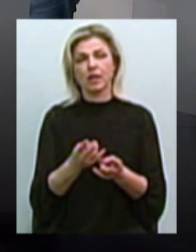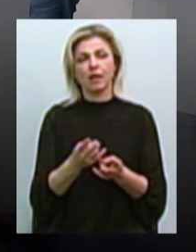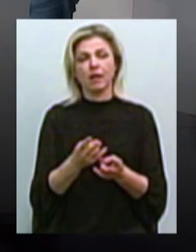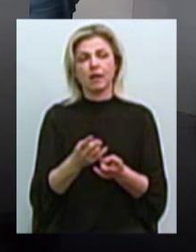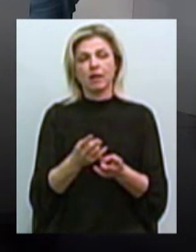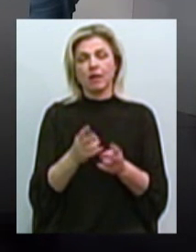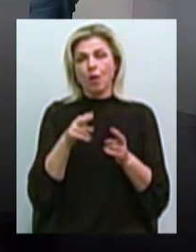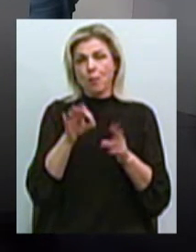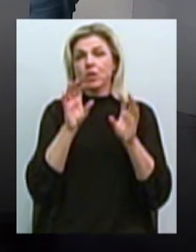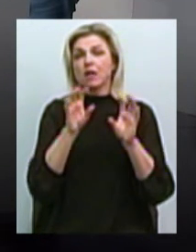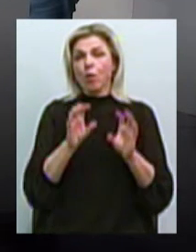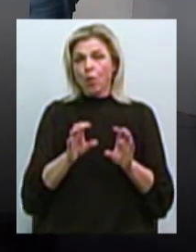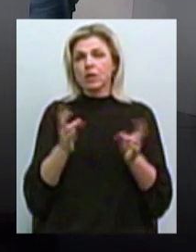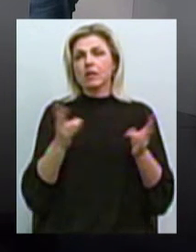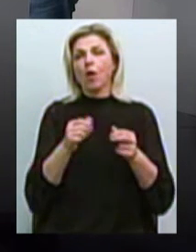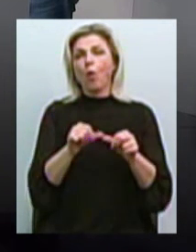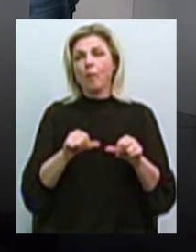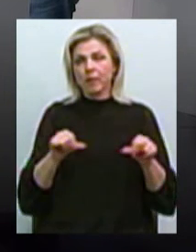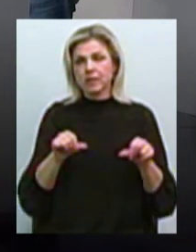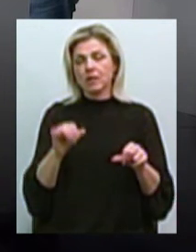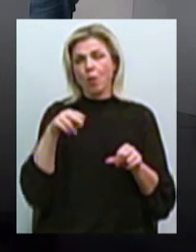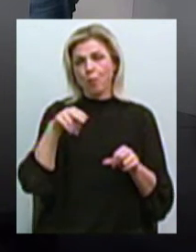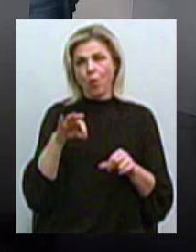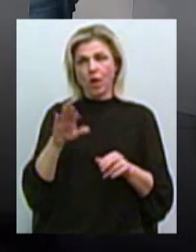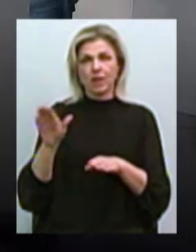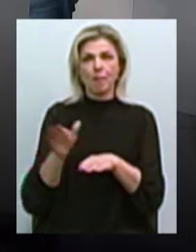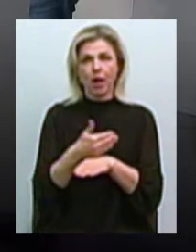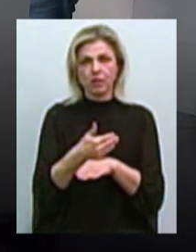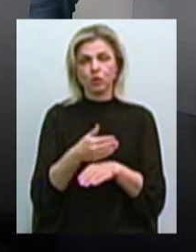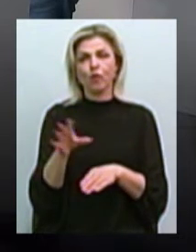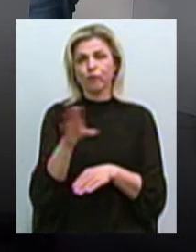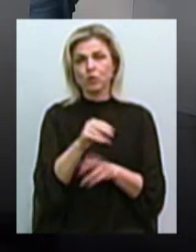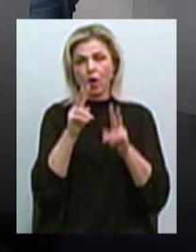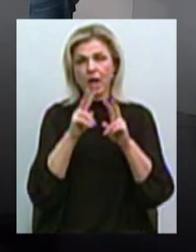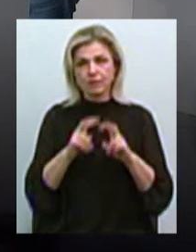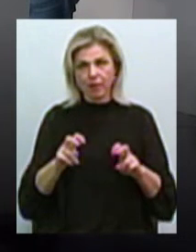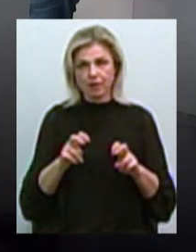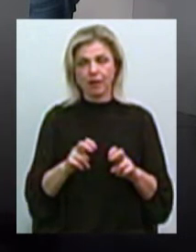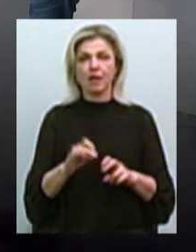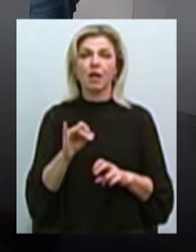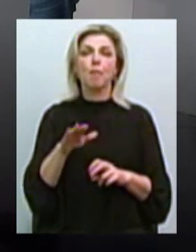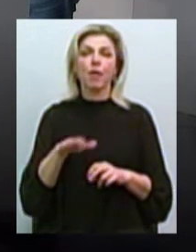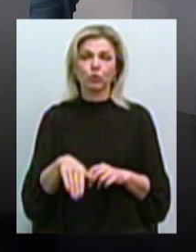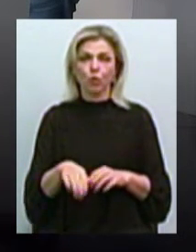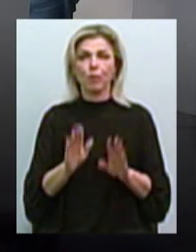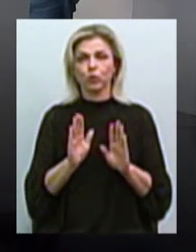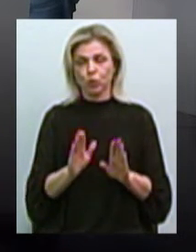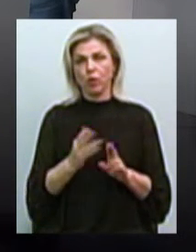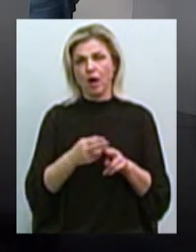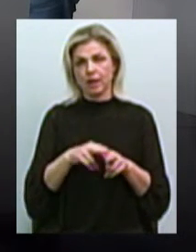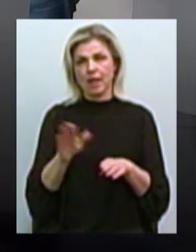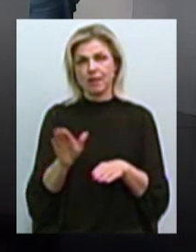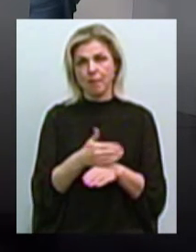идем законным путем, надо создать комиссию по демонтажу, надо все это рассмотреть, и потом уже только идет демонтаж.